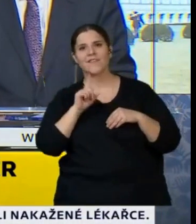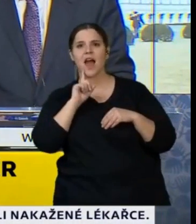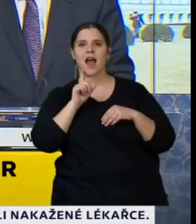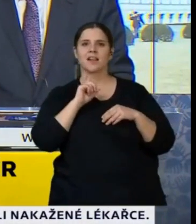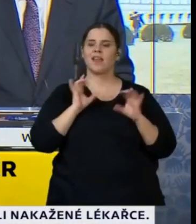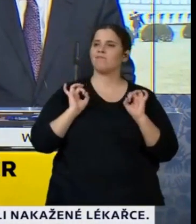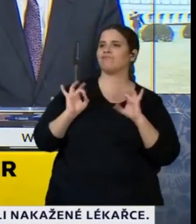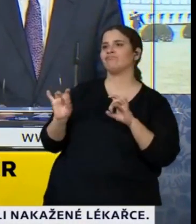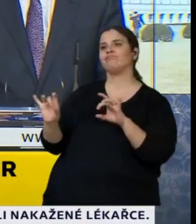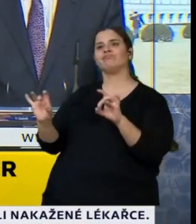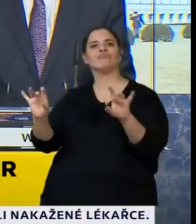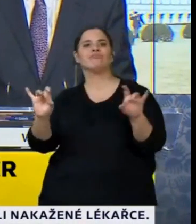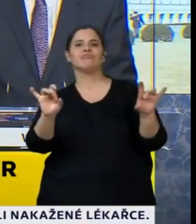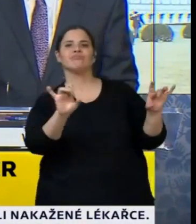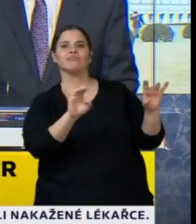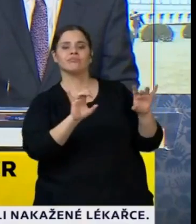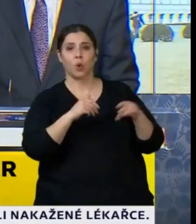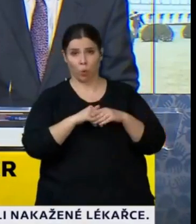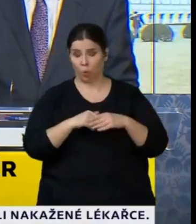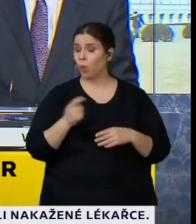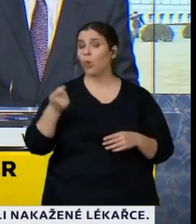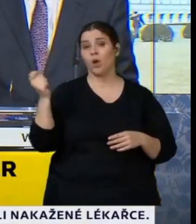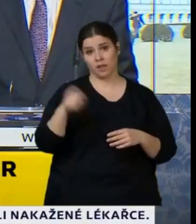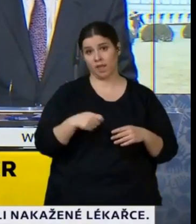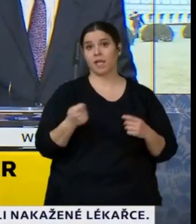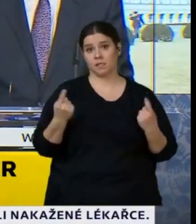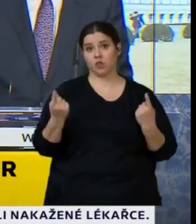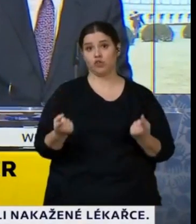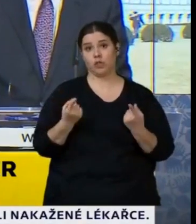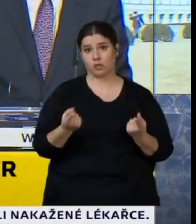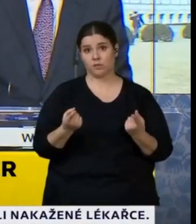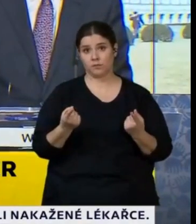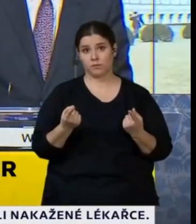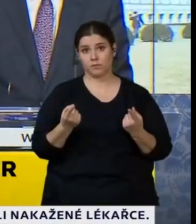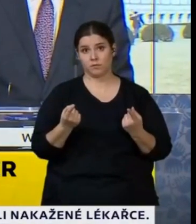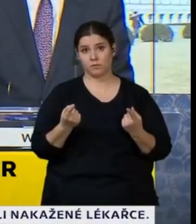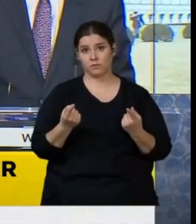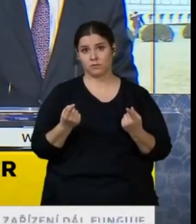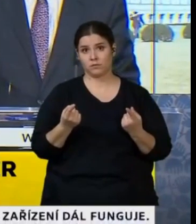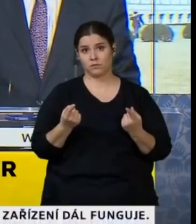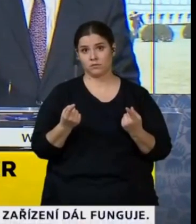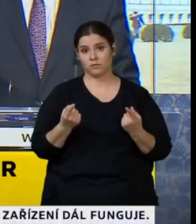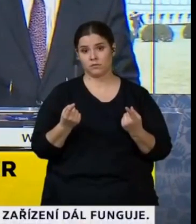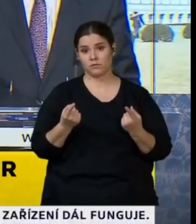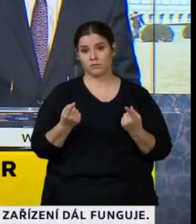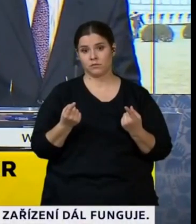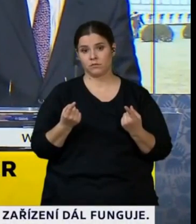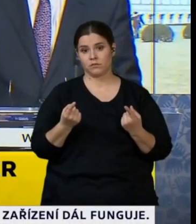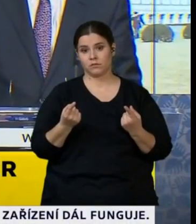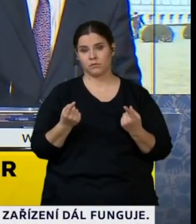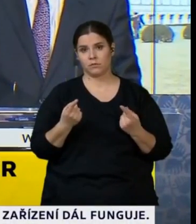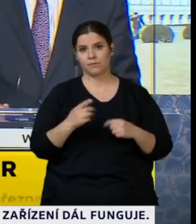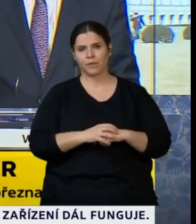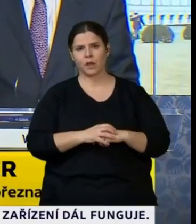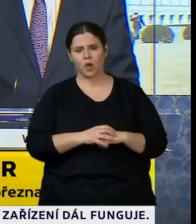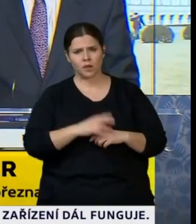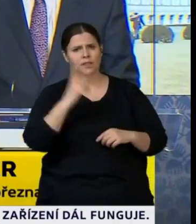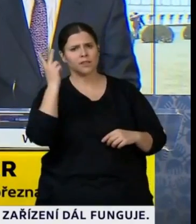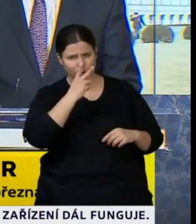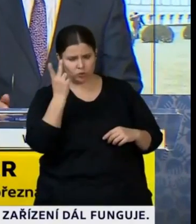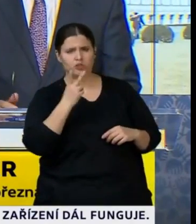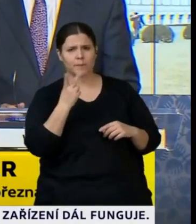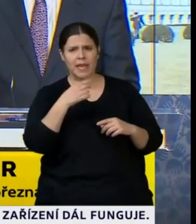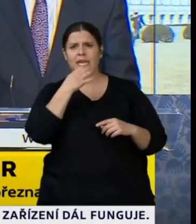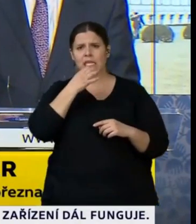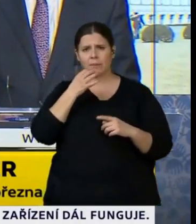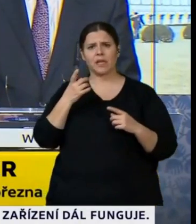k debatě, že je to trestný čin? Pysneplost. Prosím? Pysneplost. Jasně, že jsem ve finále trestní čin, ale já si